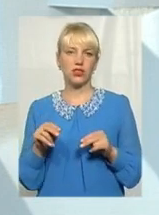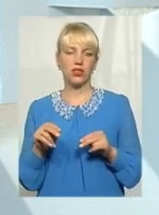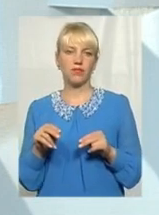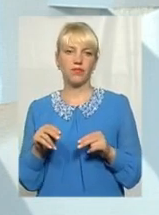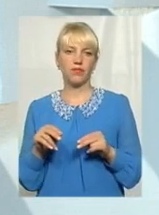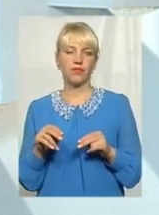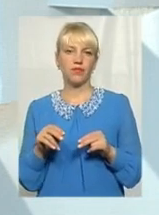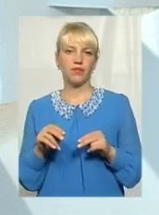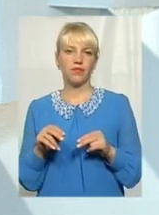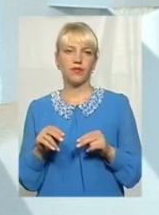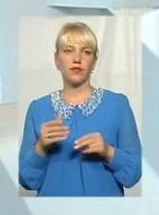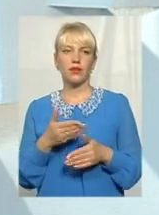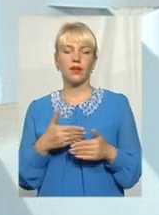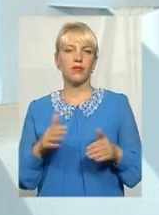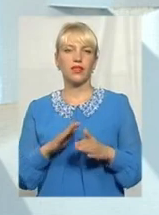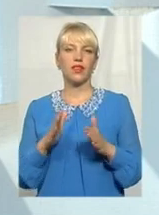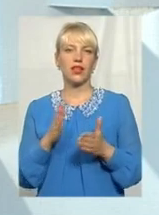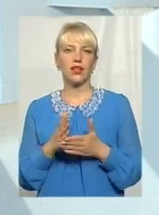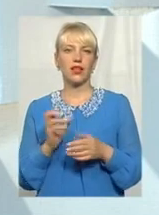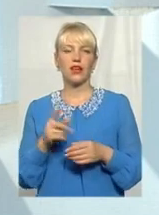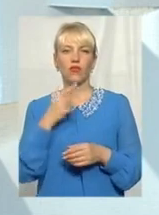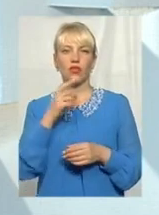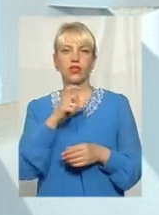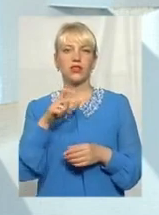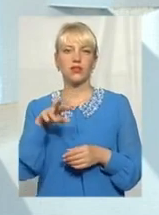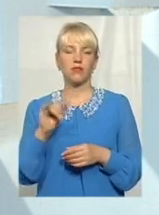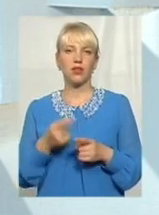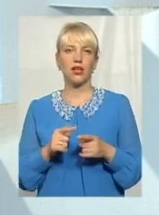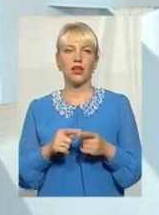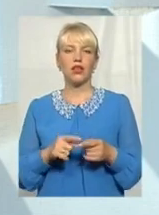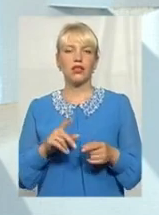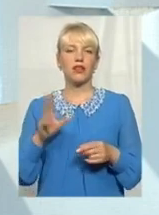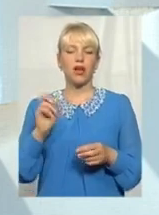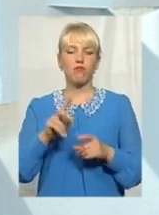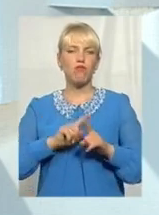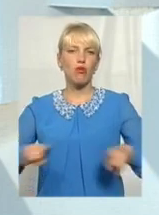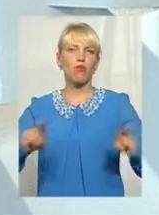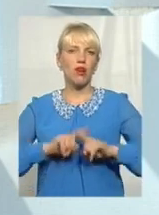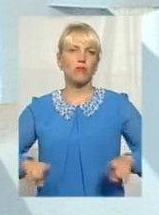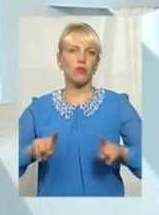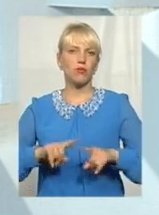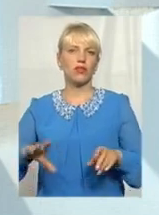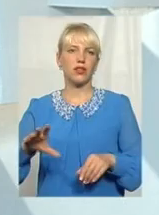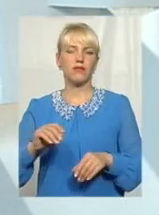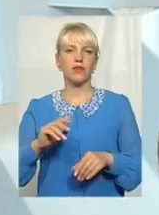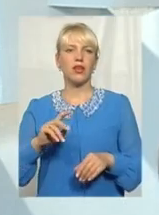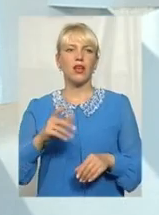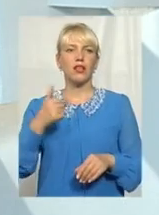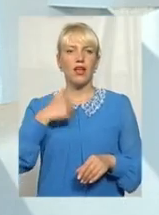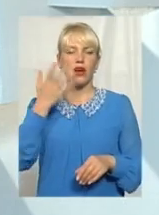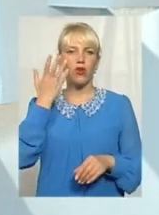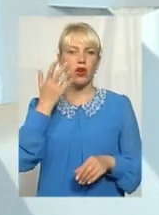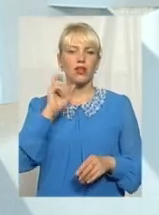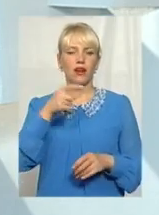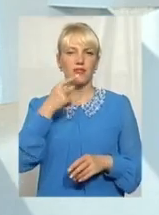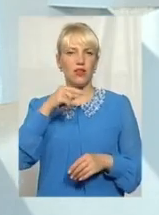як, наприклад, це російська засоба масової інформації, це тотальна пропаганда, як один російський журналіст сказав, каже, я коли дивлюся